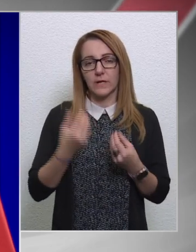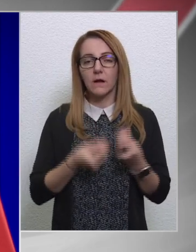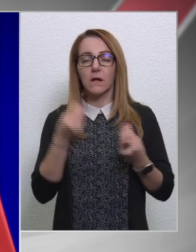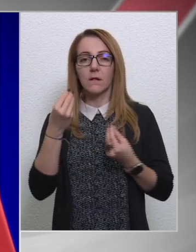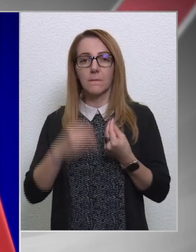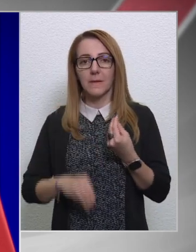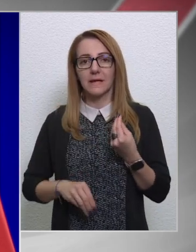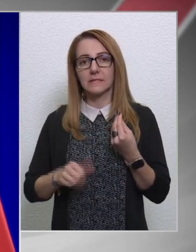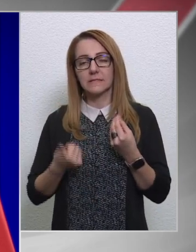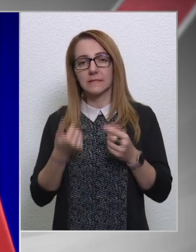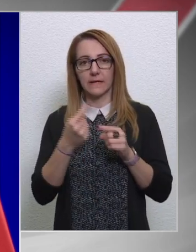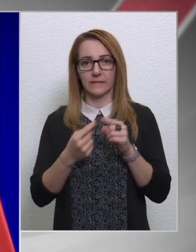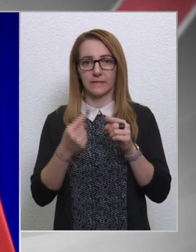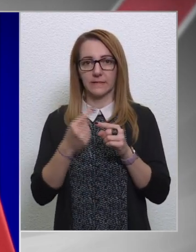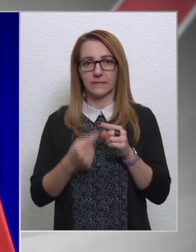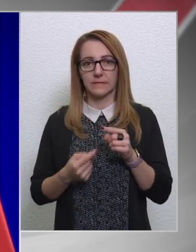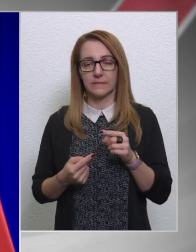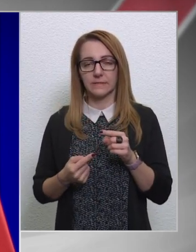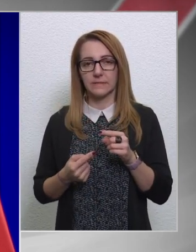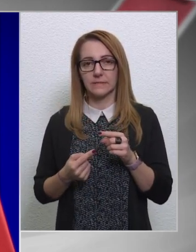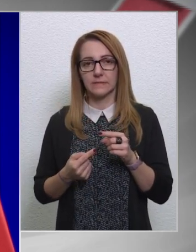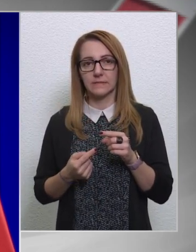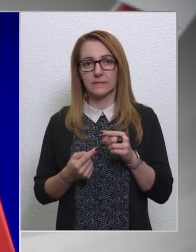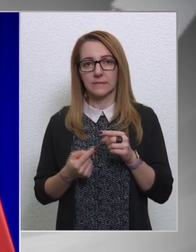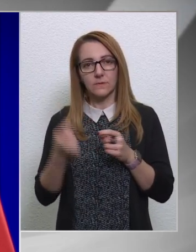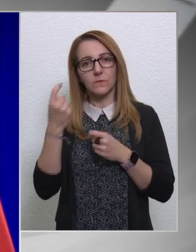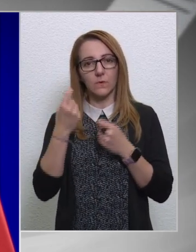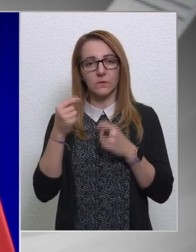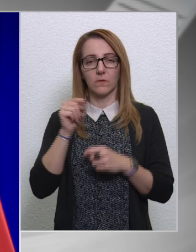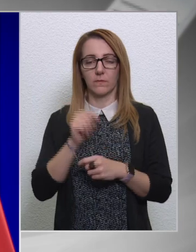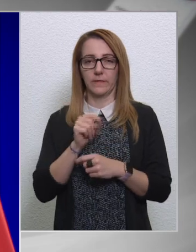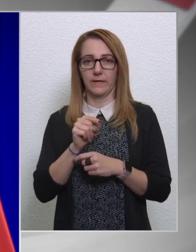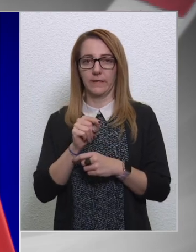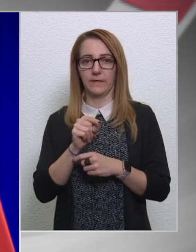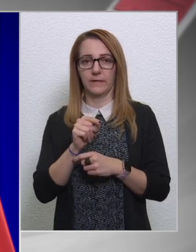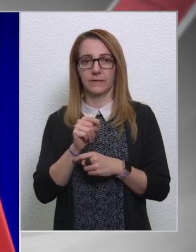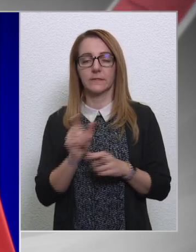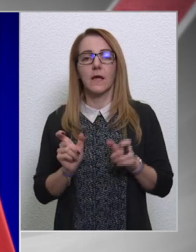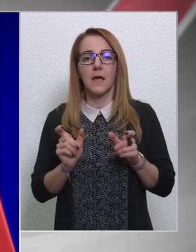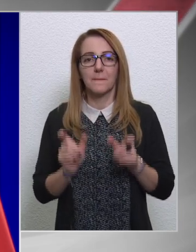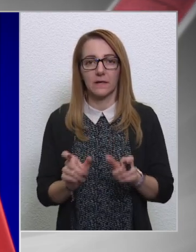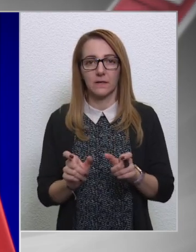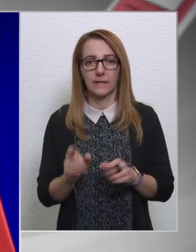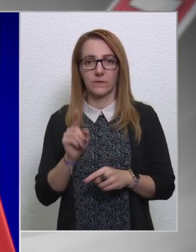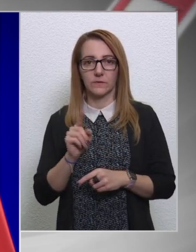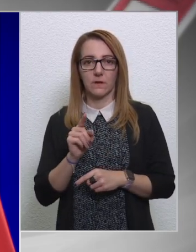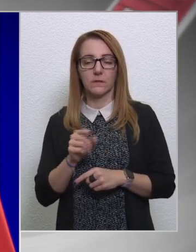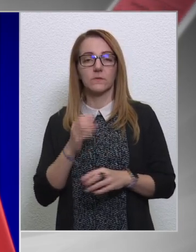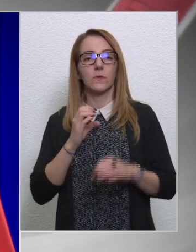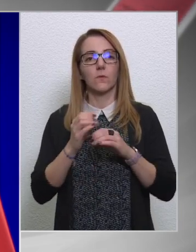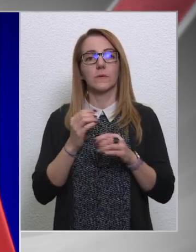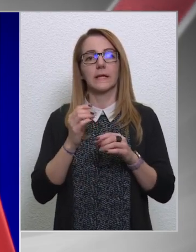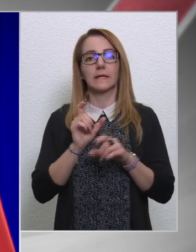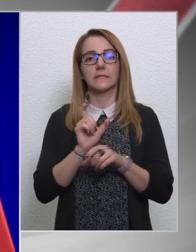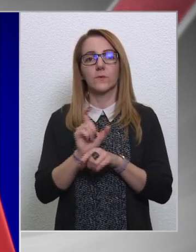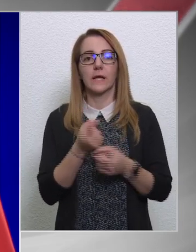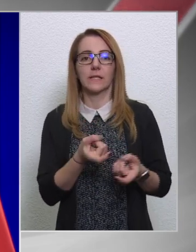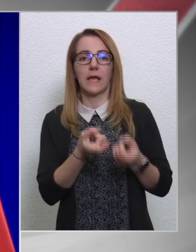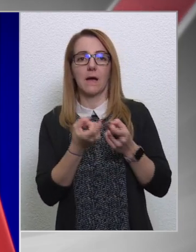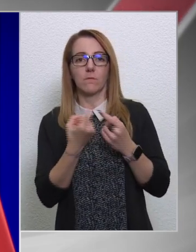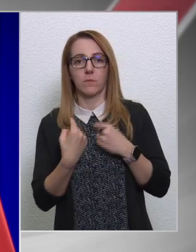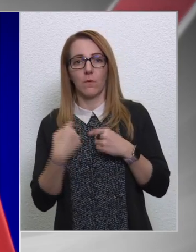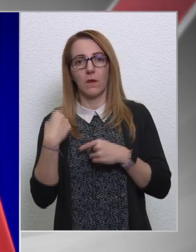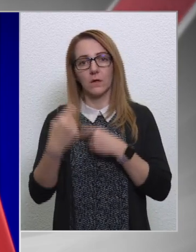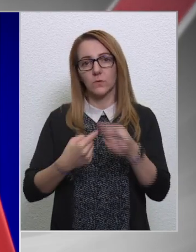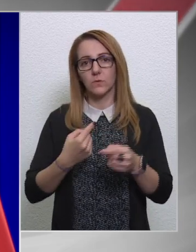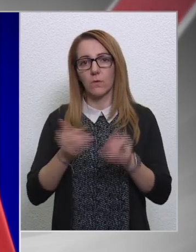egyrészt a meggyőződésem szerint ez megakadályozza azt, hogy a kommunikáció hiányából adódóan